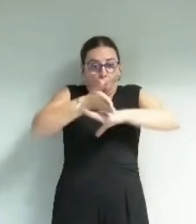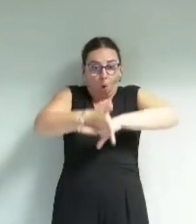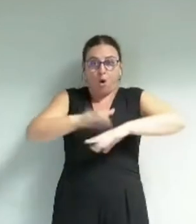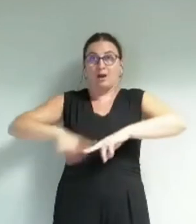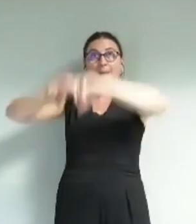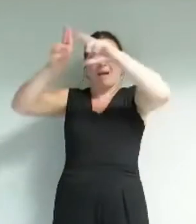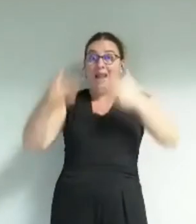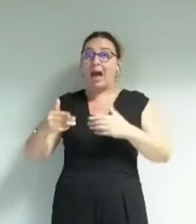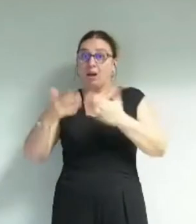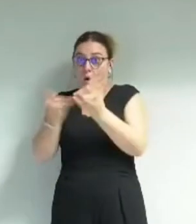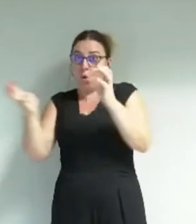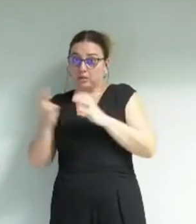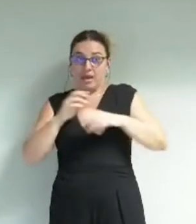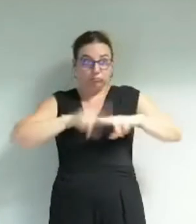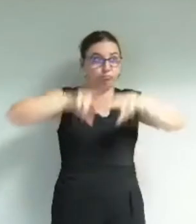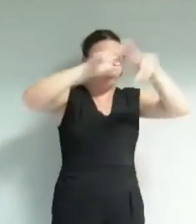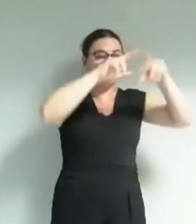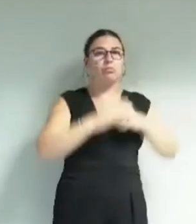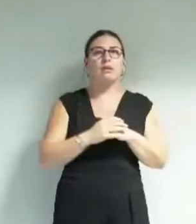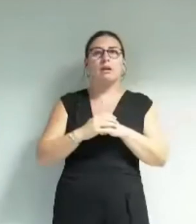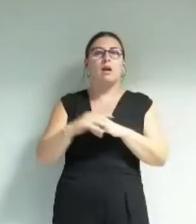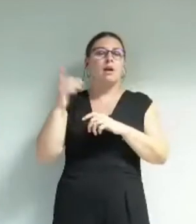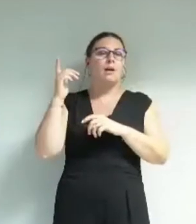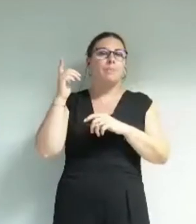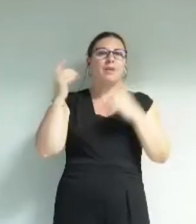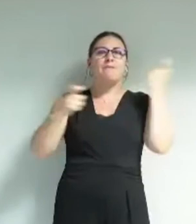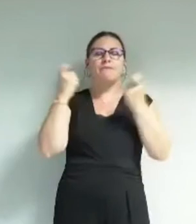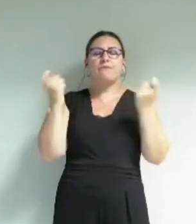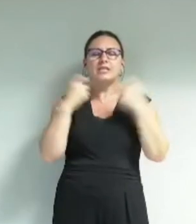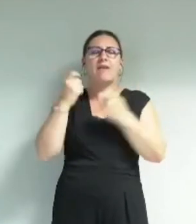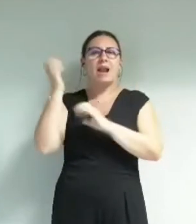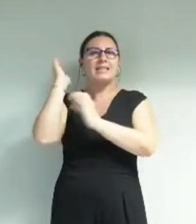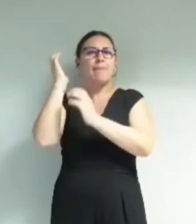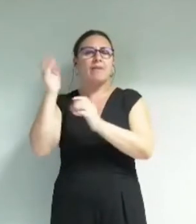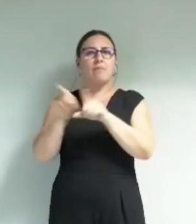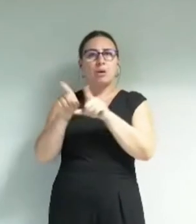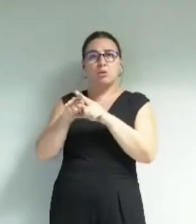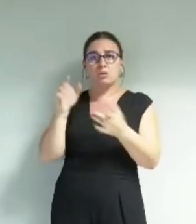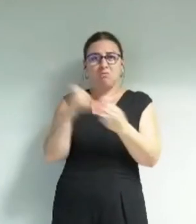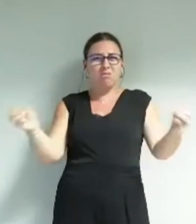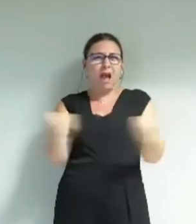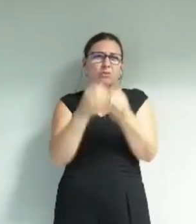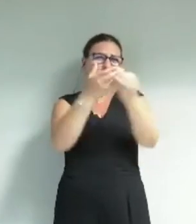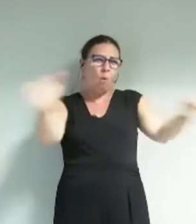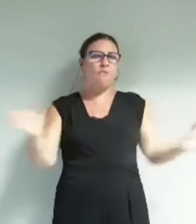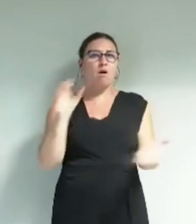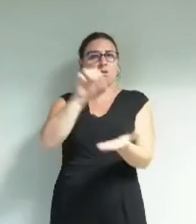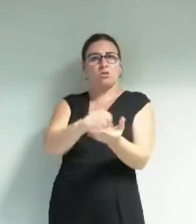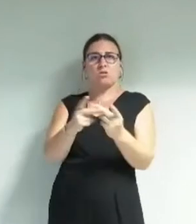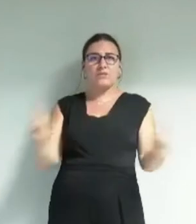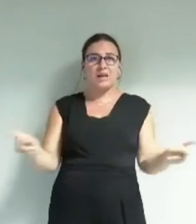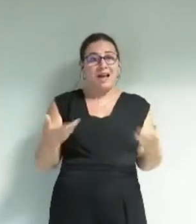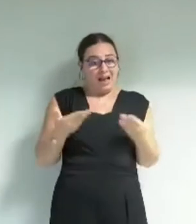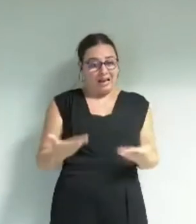nous nous parlons le cabaret frappé avec une programmation non seulement entièrement gratuite dans le centre-ville de Grenoble ouverte à toutes et tous mais cette année